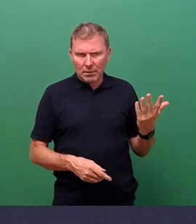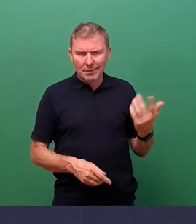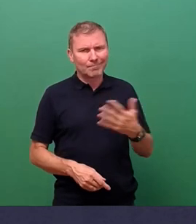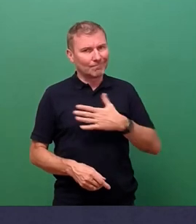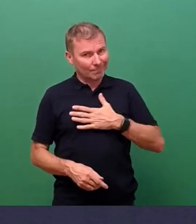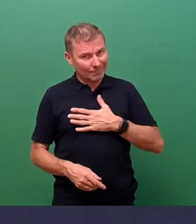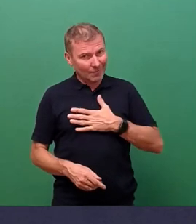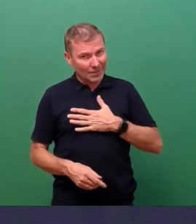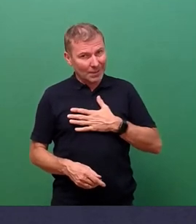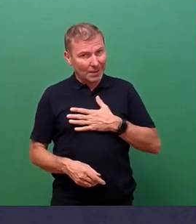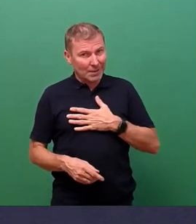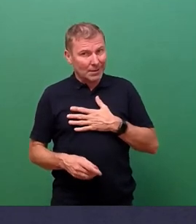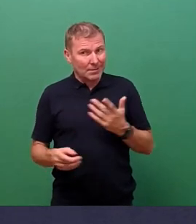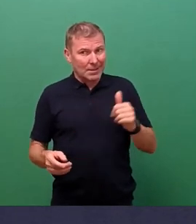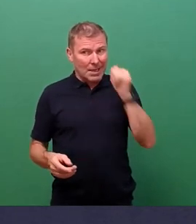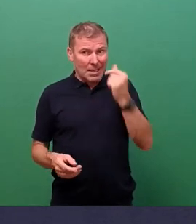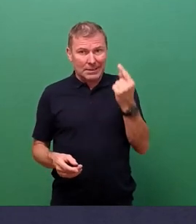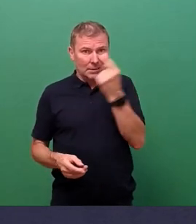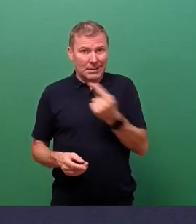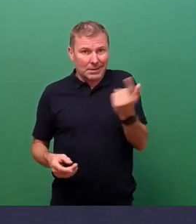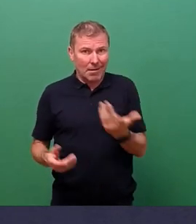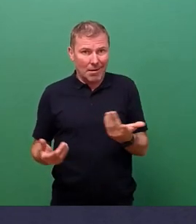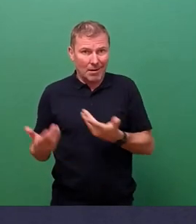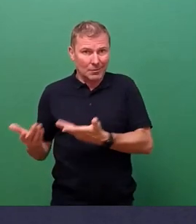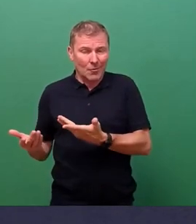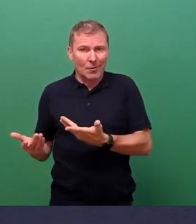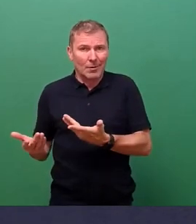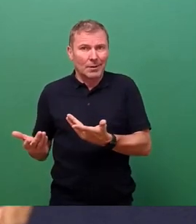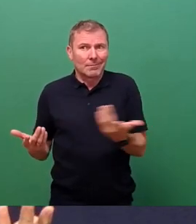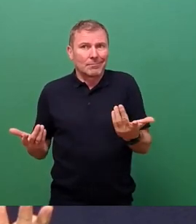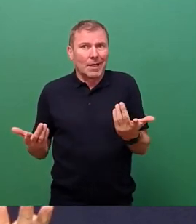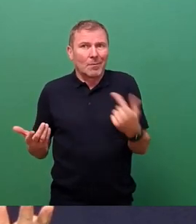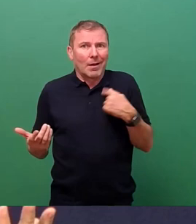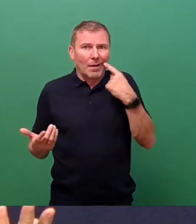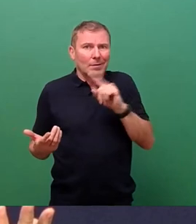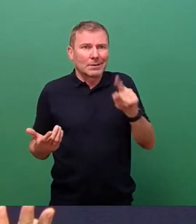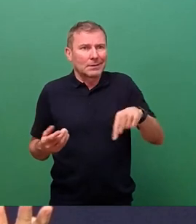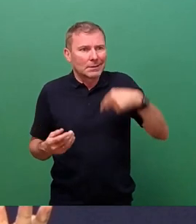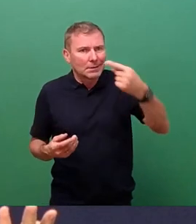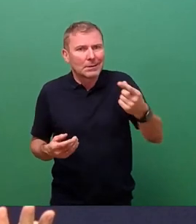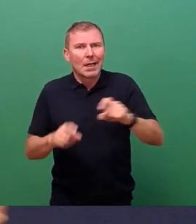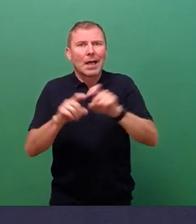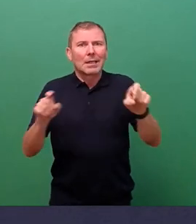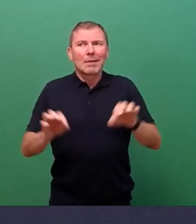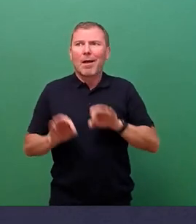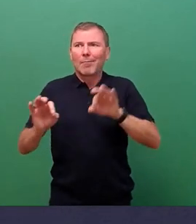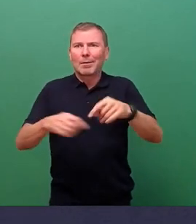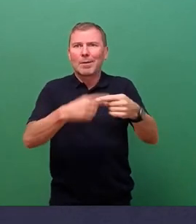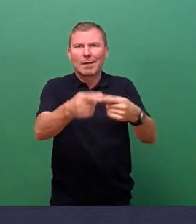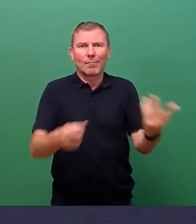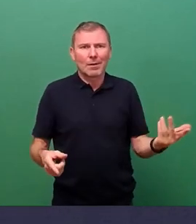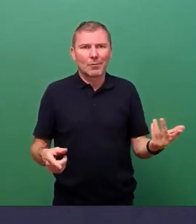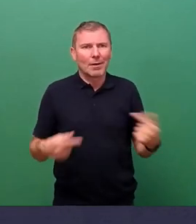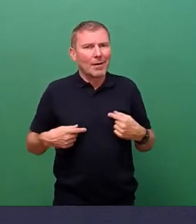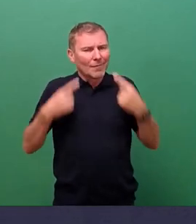ähnlich wie es letztes Jahr ist, auf hoher See, das hat zum Wohl mit dem Thema Pandemiegeschehen zu tun, hat natürlich damit